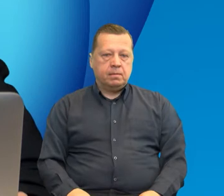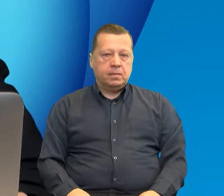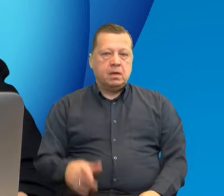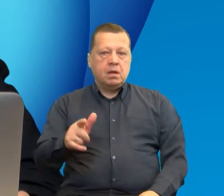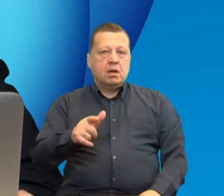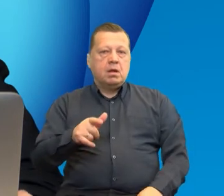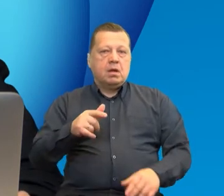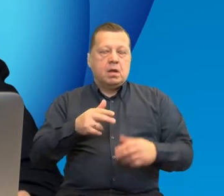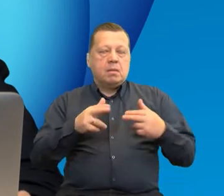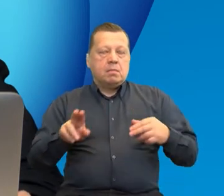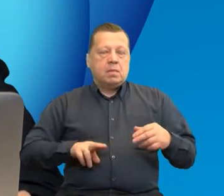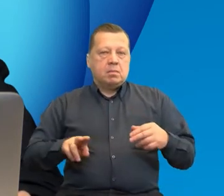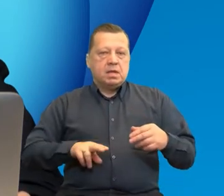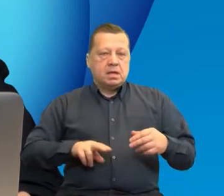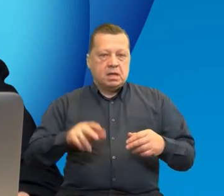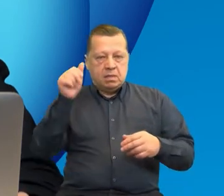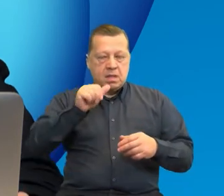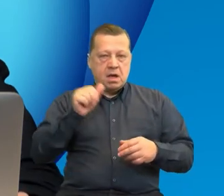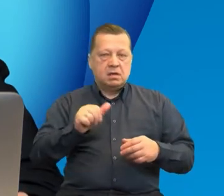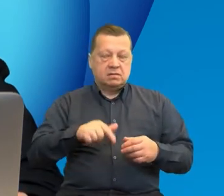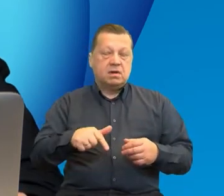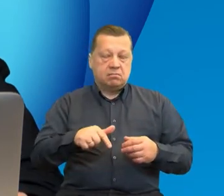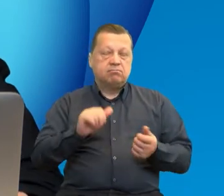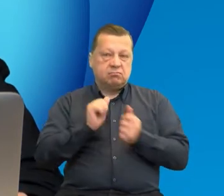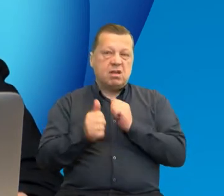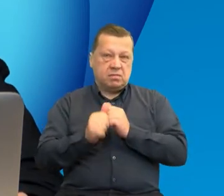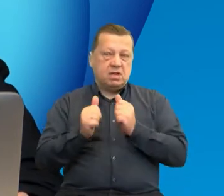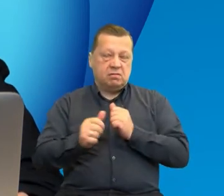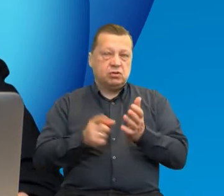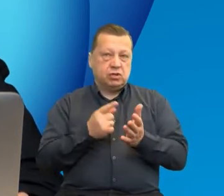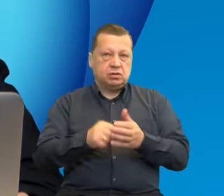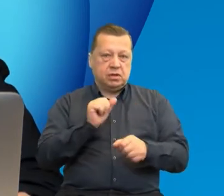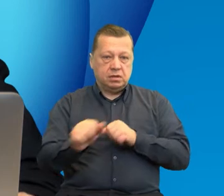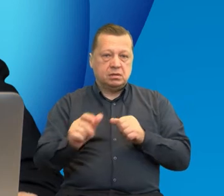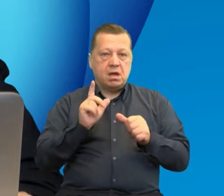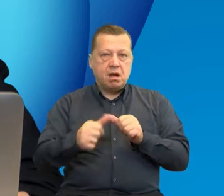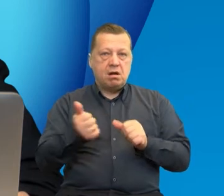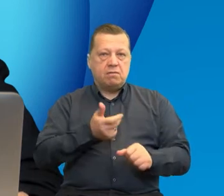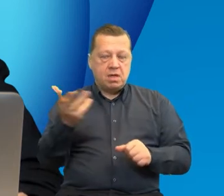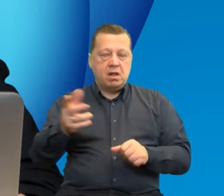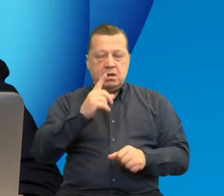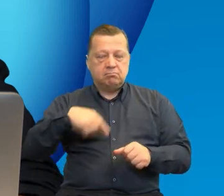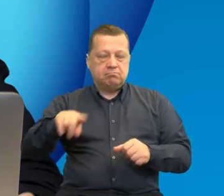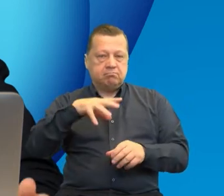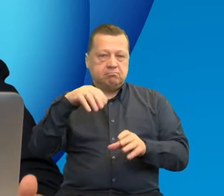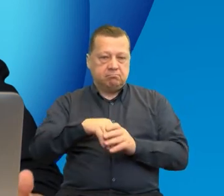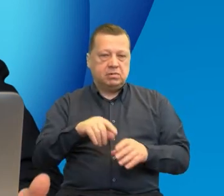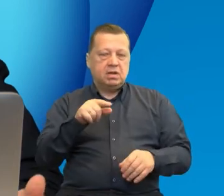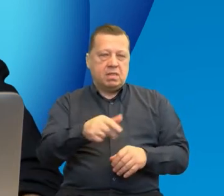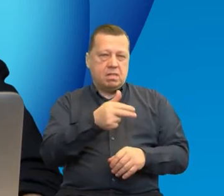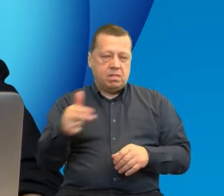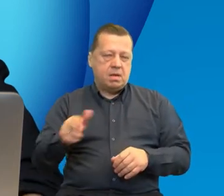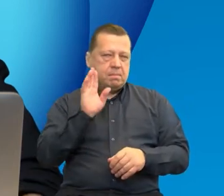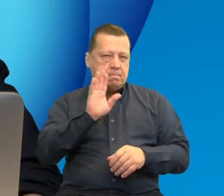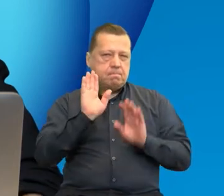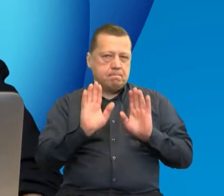Nazwa naszego ministerstwa dość często się zmienia, ale wielu z nas pracuje w tym temacie